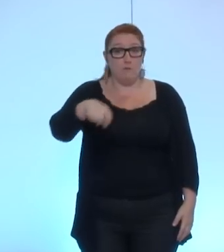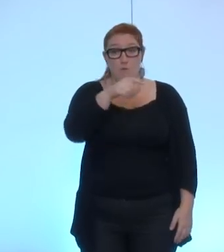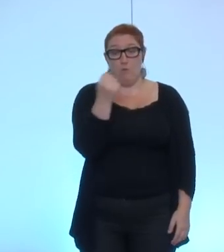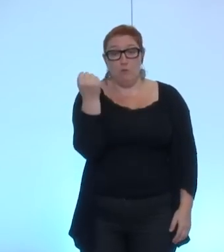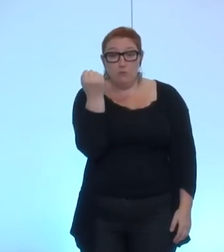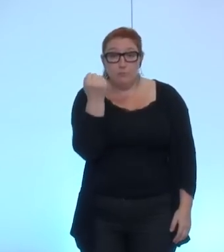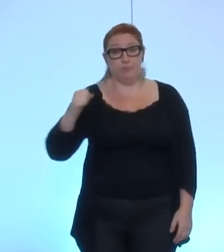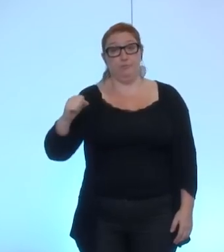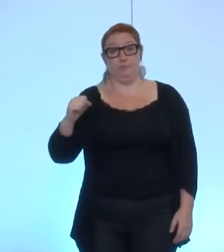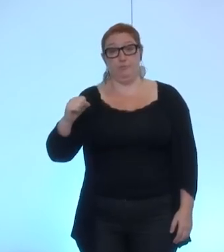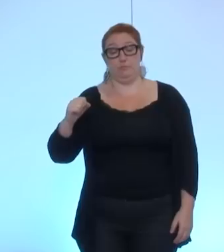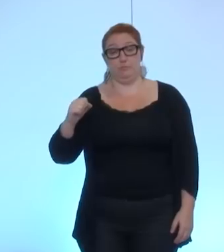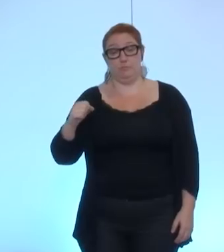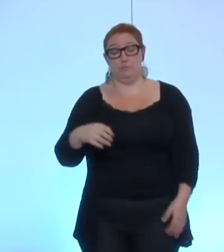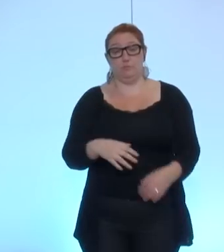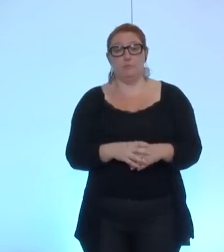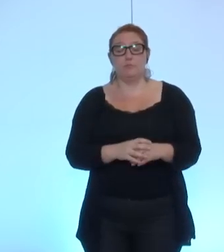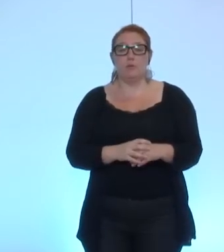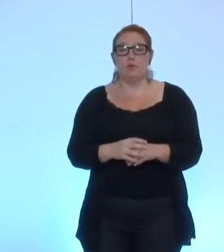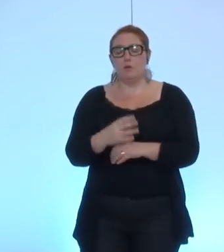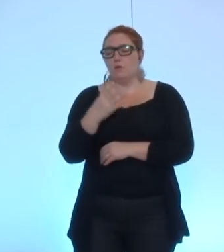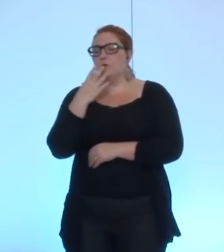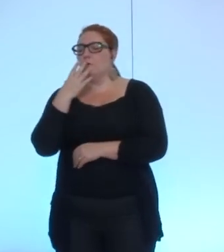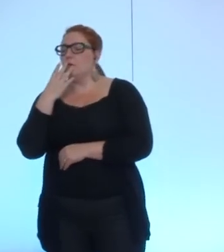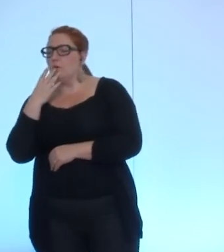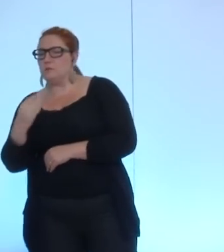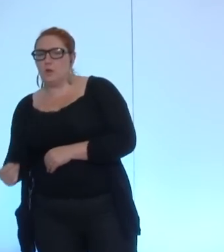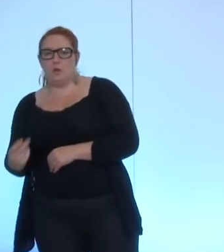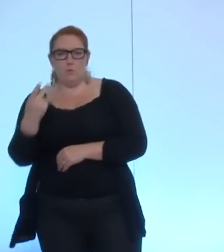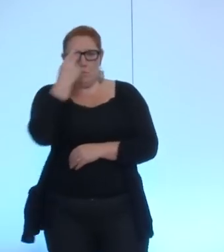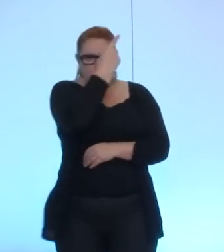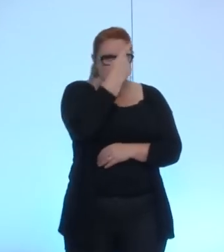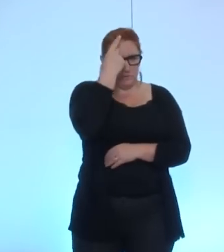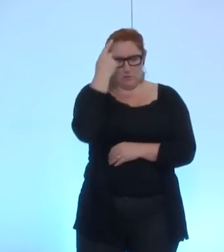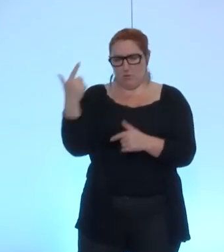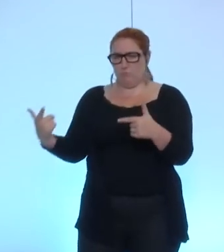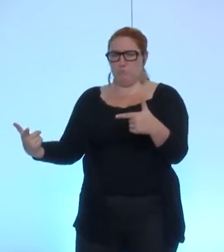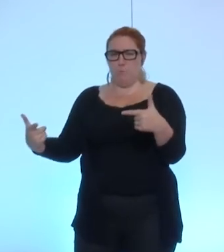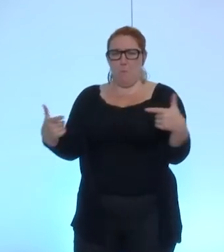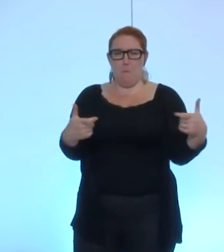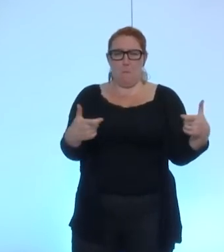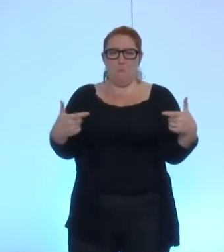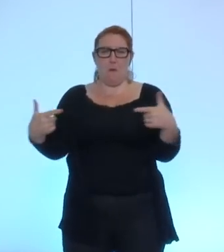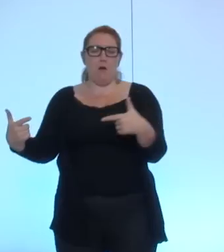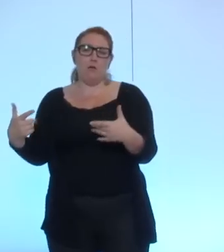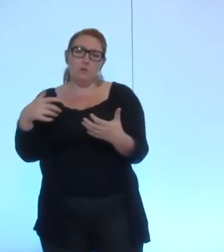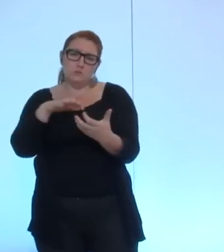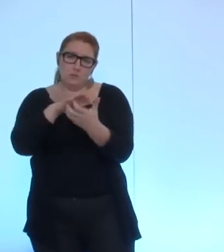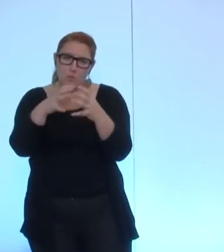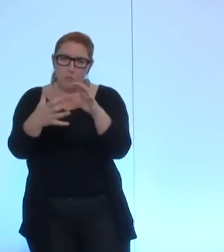le conflit israélo-palestinien est suffisamment complexe pour ne pas souffrir l